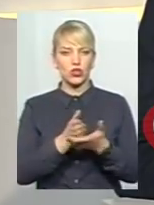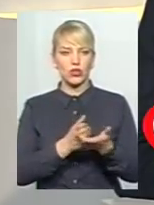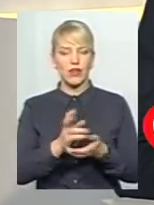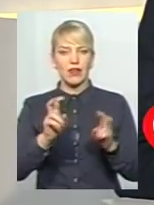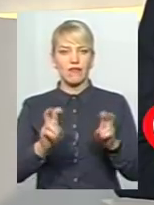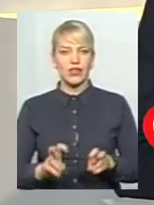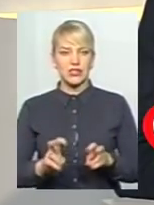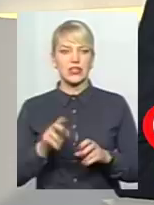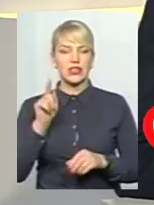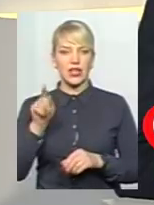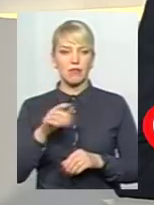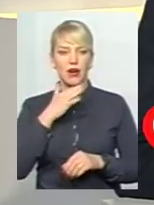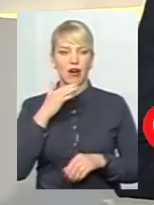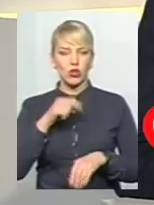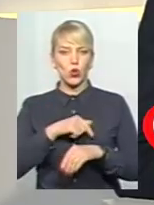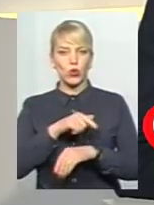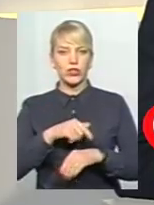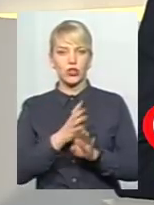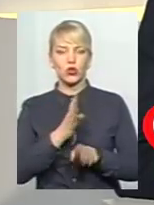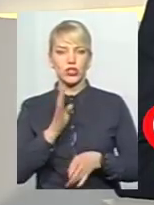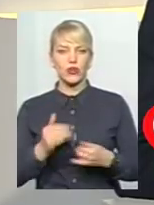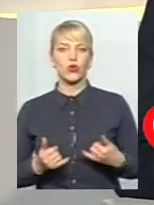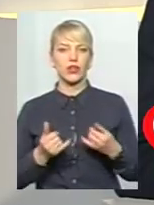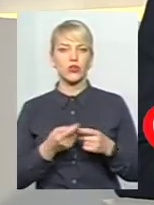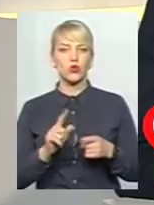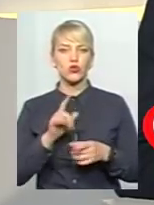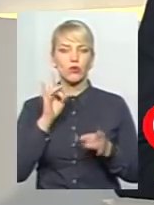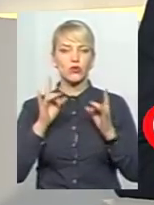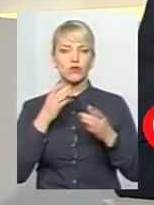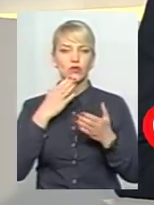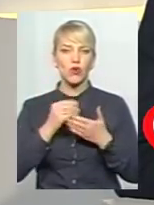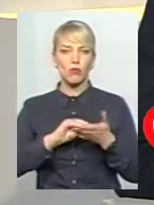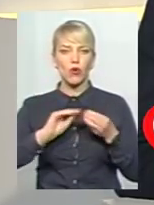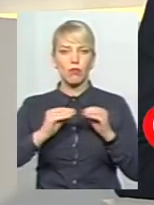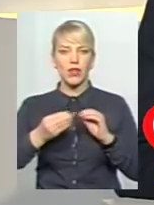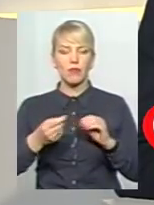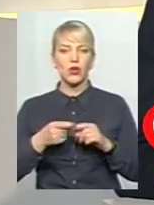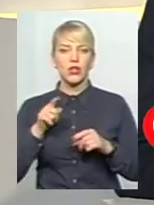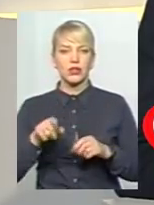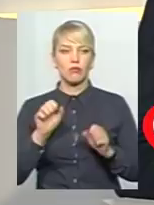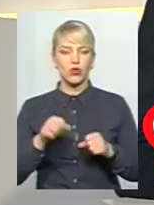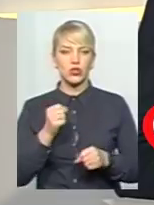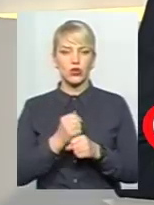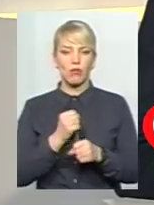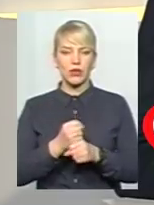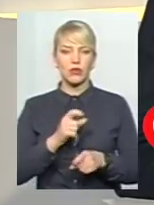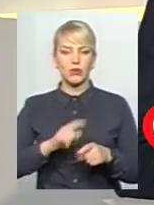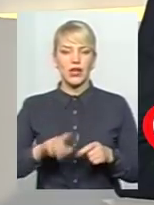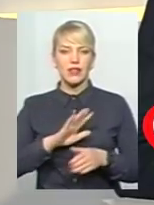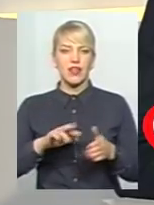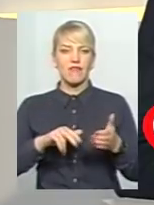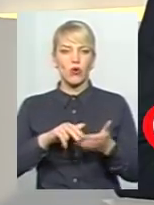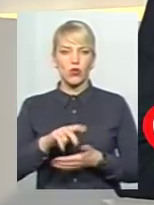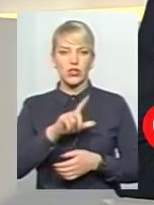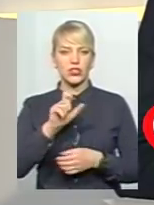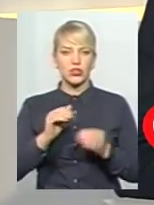висадити там багатогодинну чергу для того, аби озвучити свої проблеми. Аби це можна було робити, не виходячи, власне, з крісла, не вставаючи з